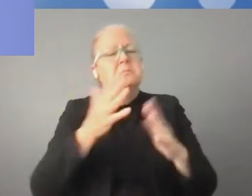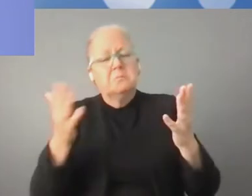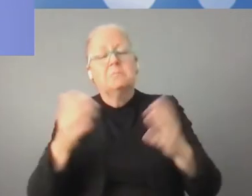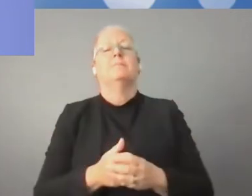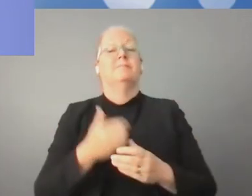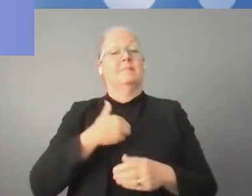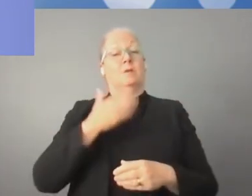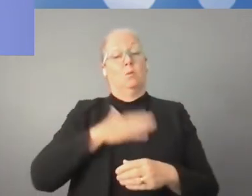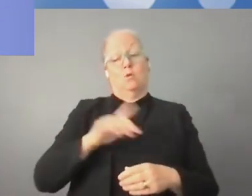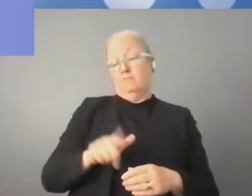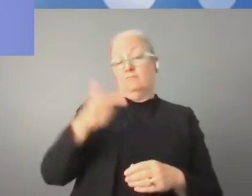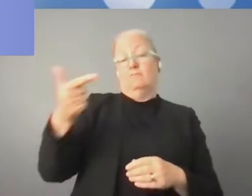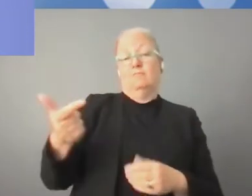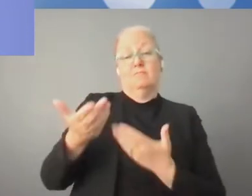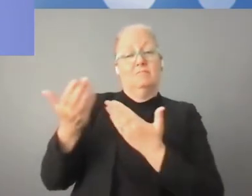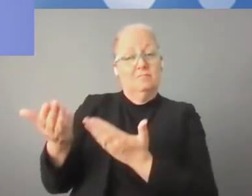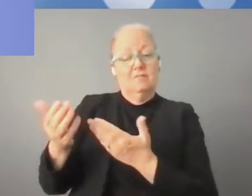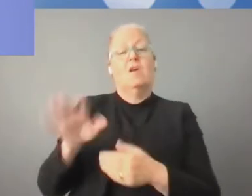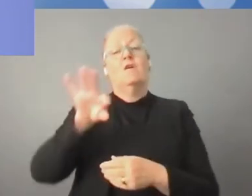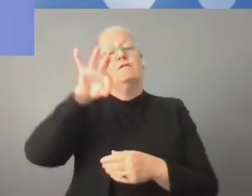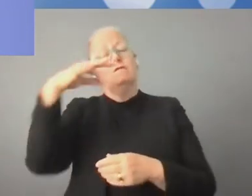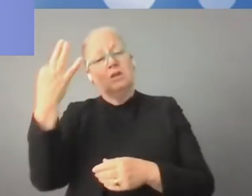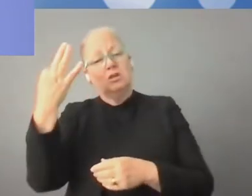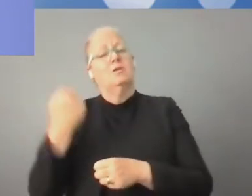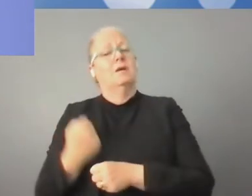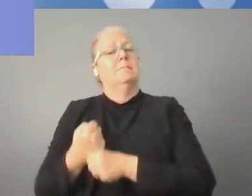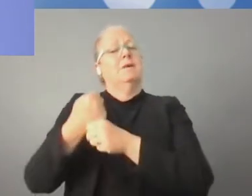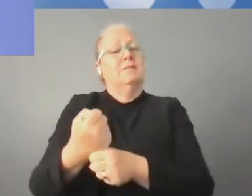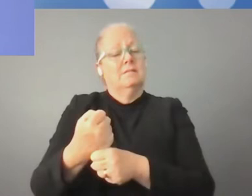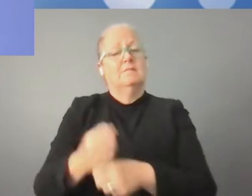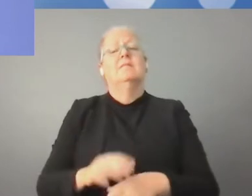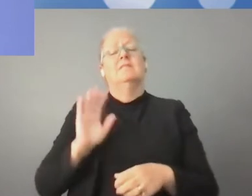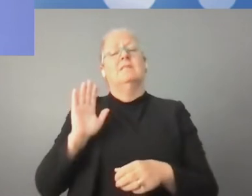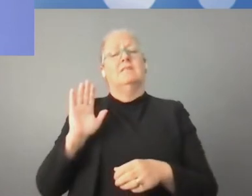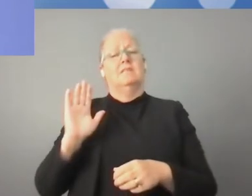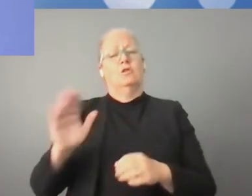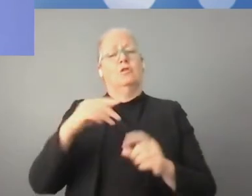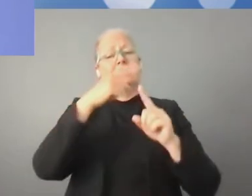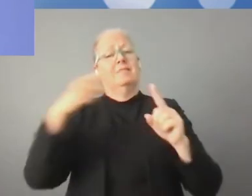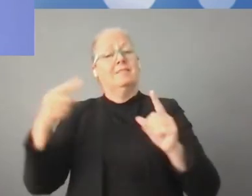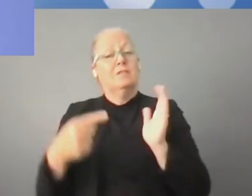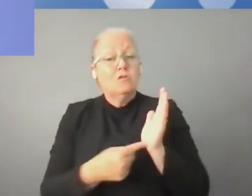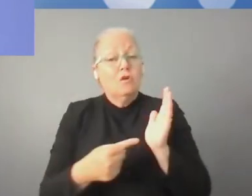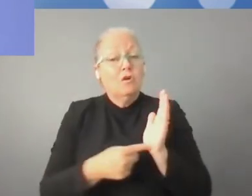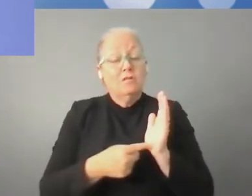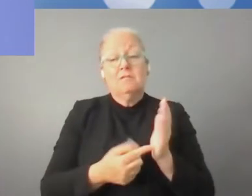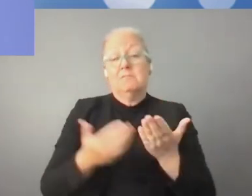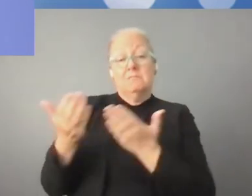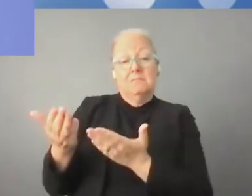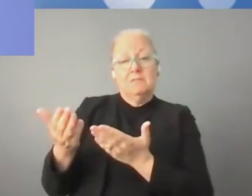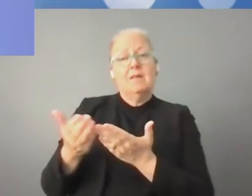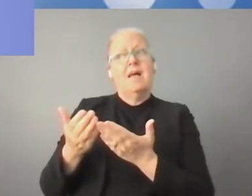biznesowej online. teraz poproszę o wypowiedź pana Henri Verdiera, ambasadora Francji do spraw technologii cyfrowych.